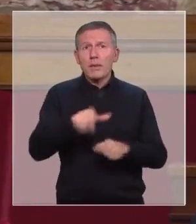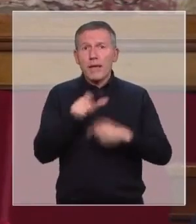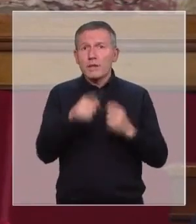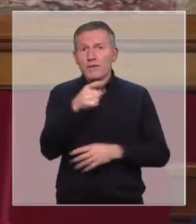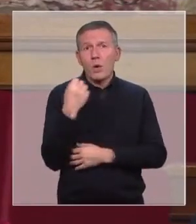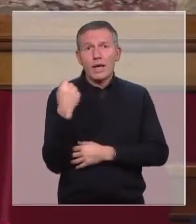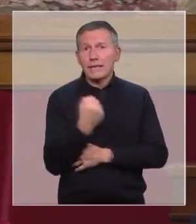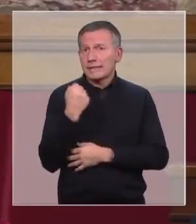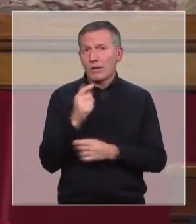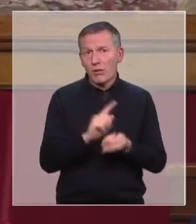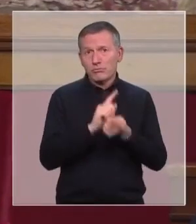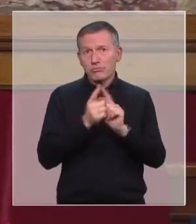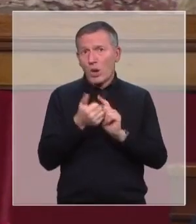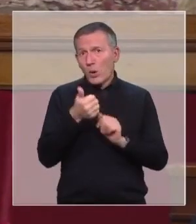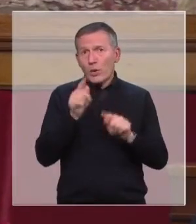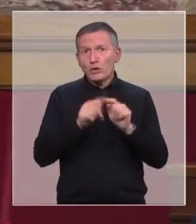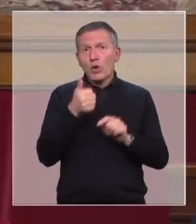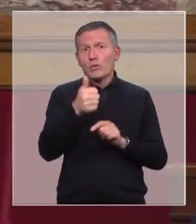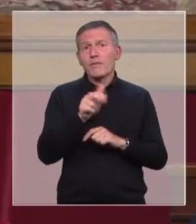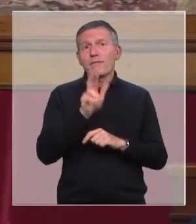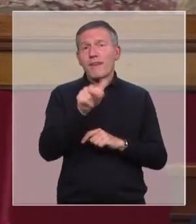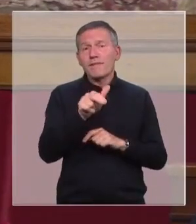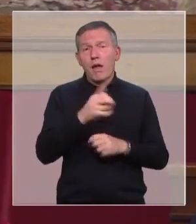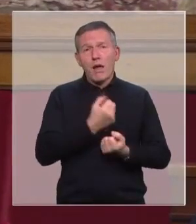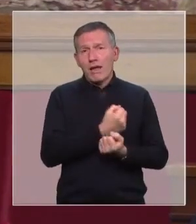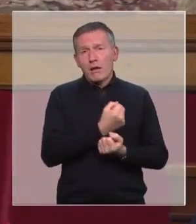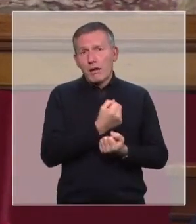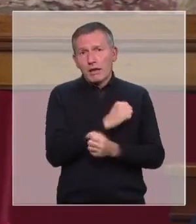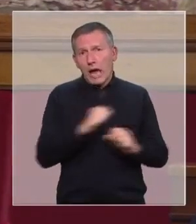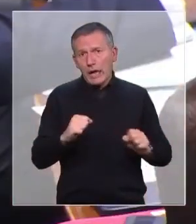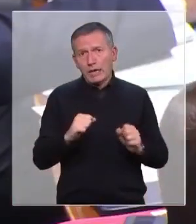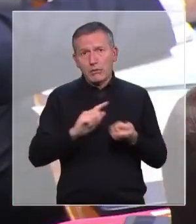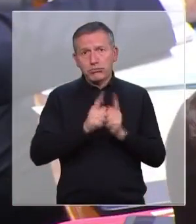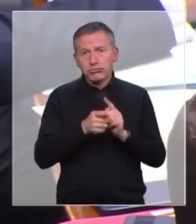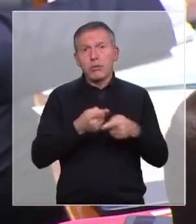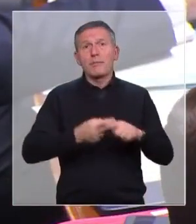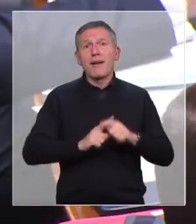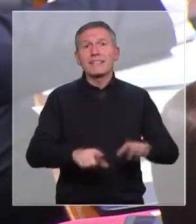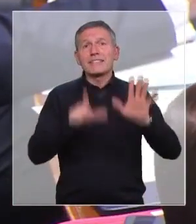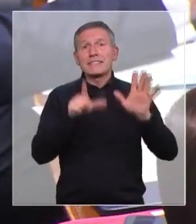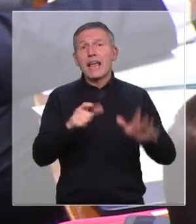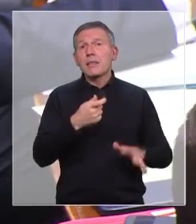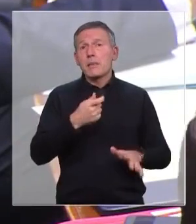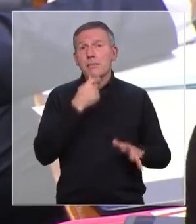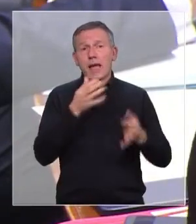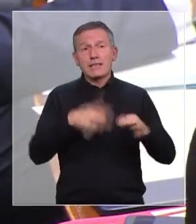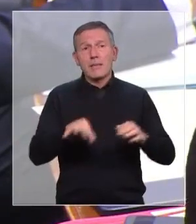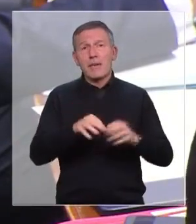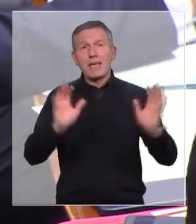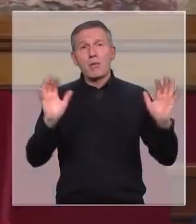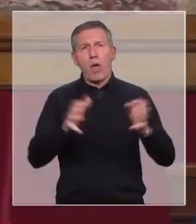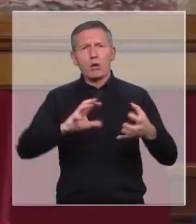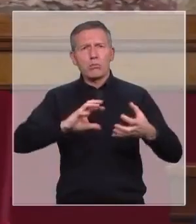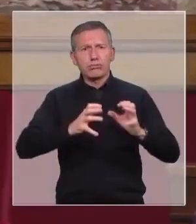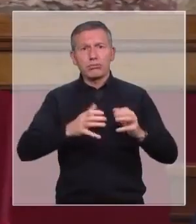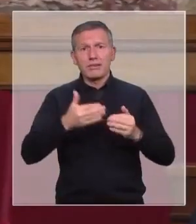ne peut vous conduire qu'à une seule chose. Vous allez craquer. Le 7 mars, le pays sera à l'arrêt et ce